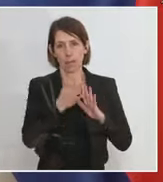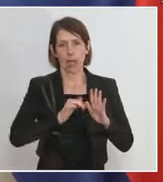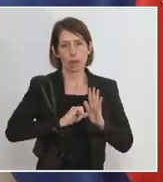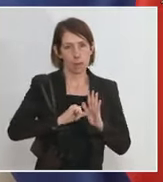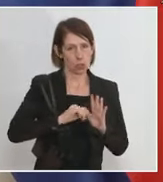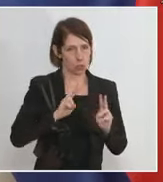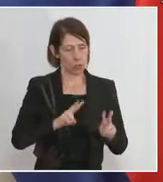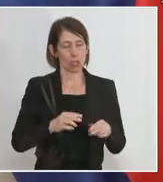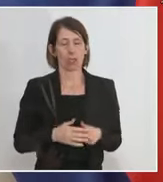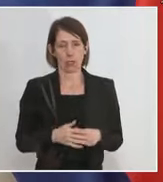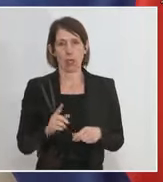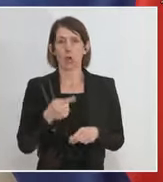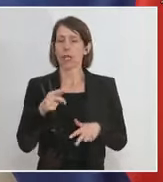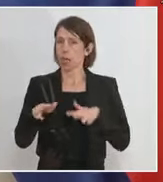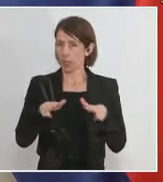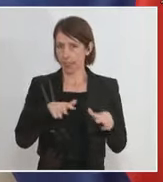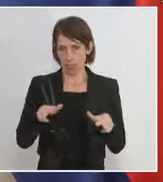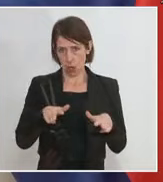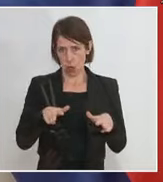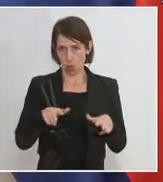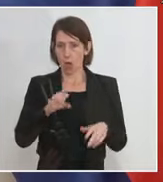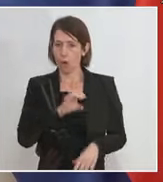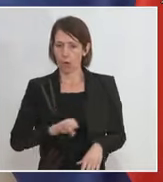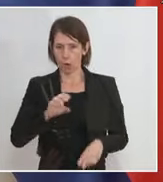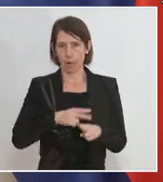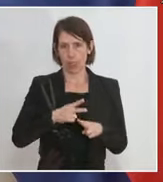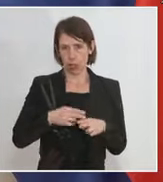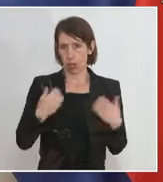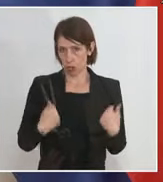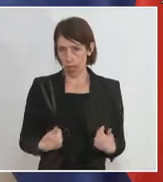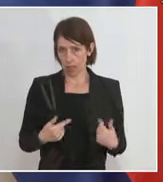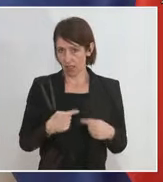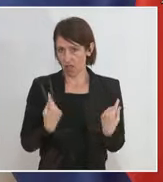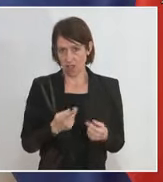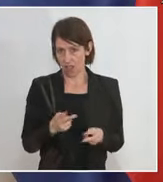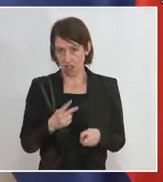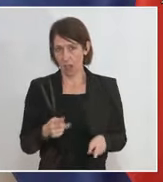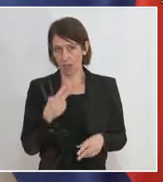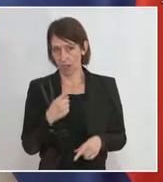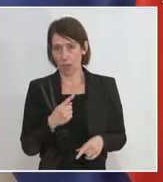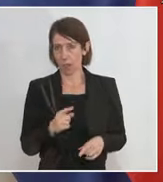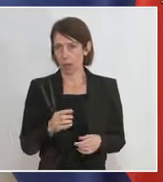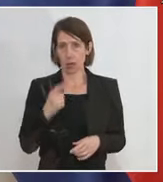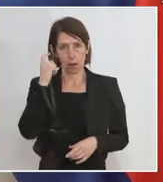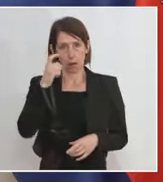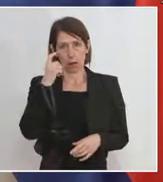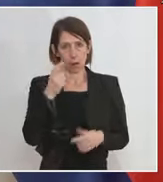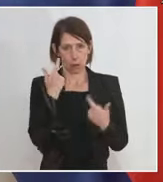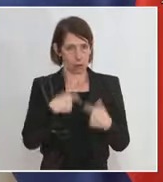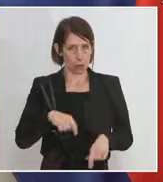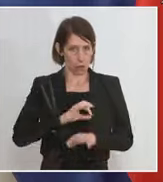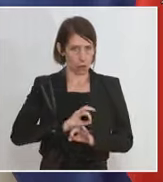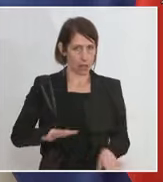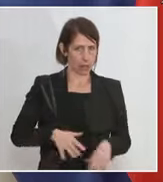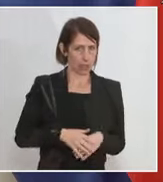wir können uns als Regierung, wir können uns als europäischer Staat nicht eine Nabelschau leisten. Wir dürfen nicht den Blick über den Tellerrand